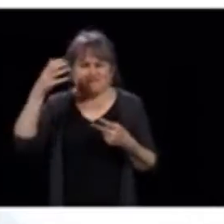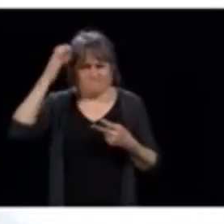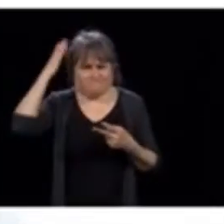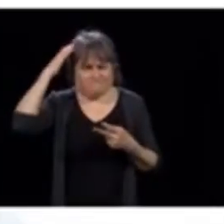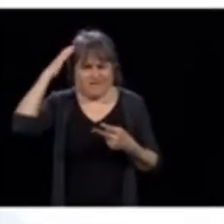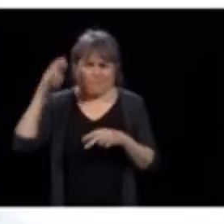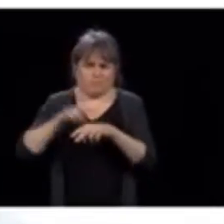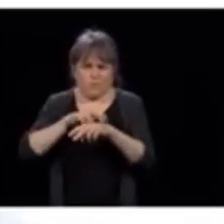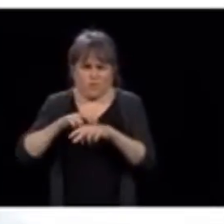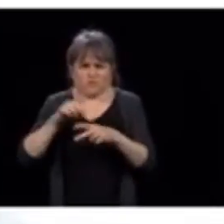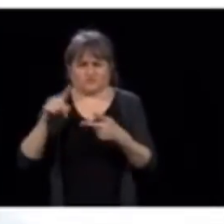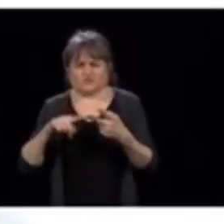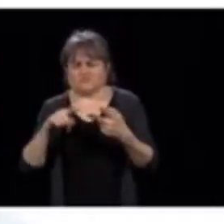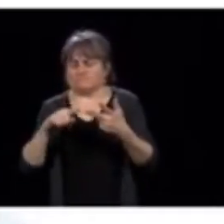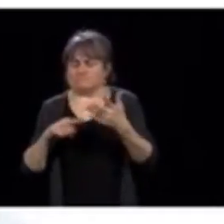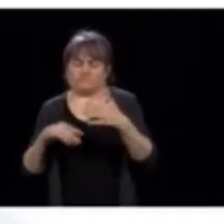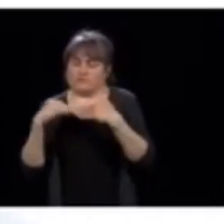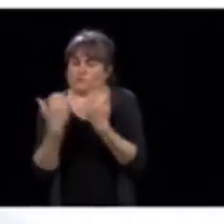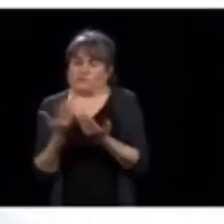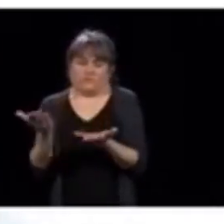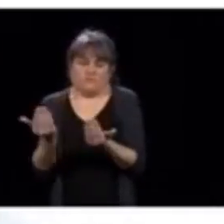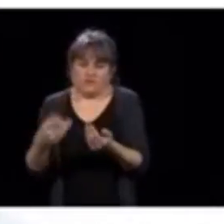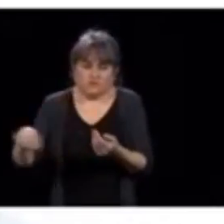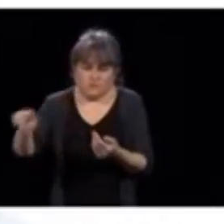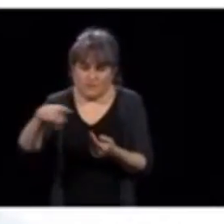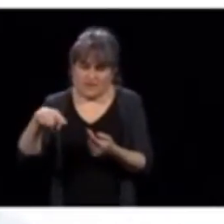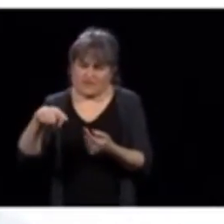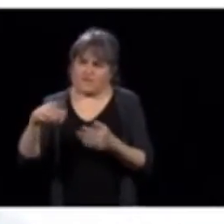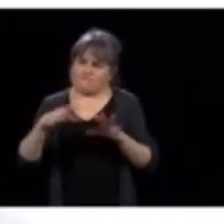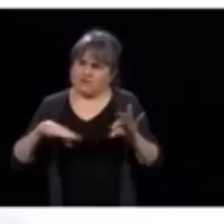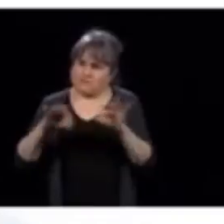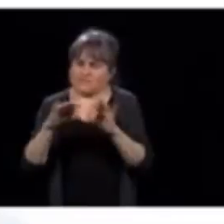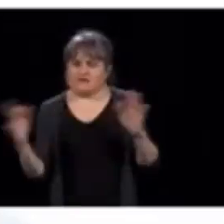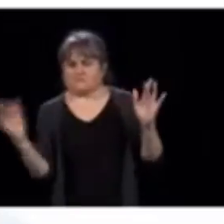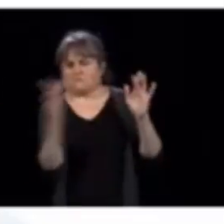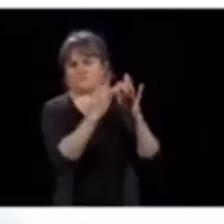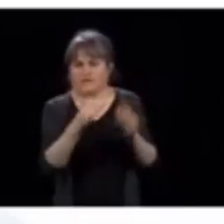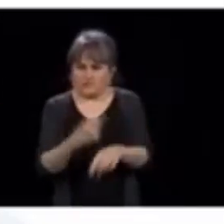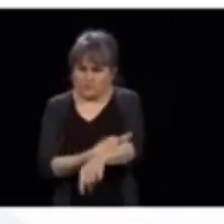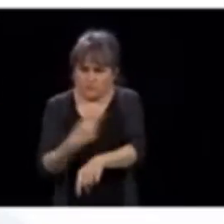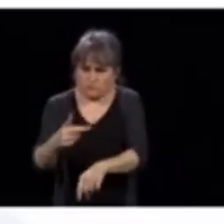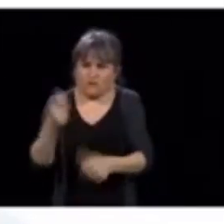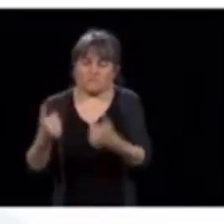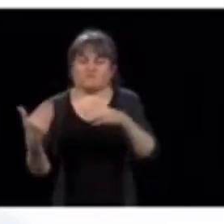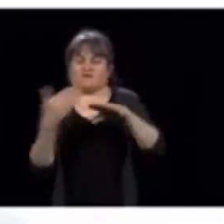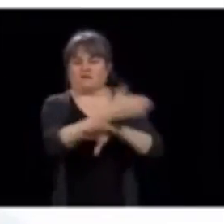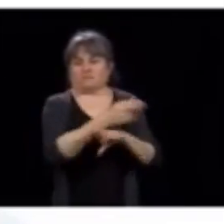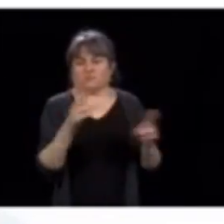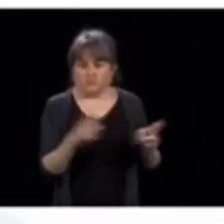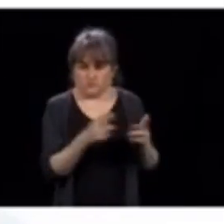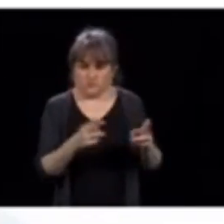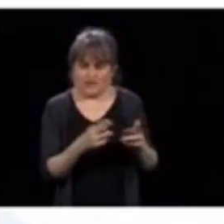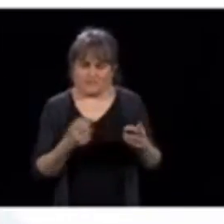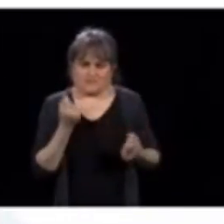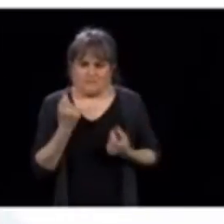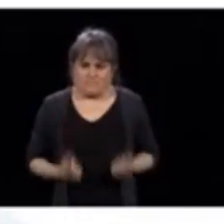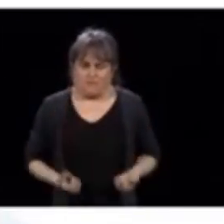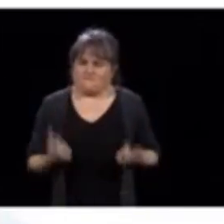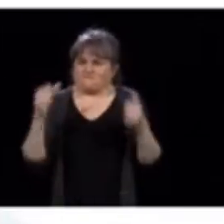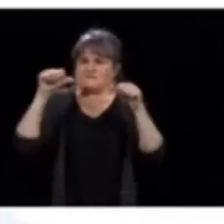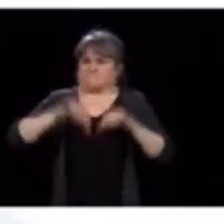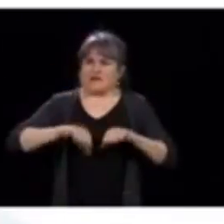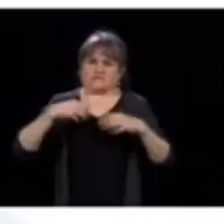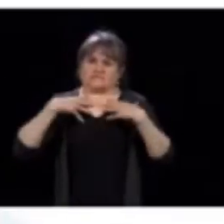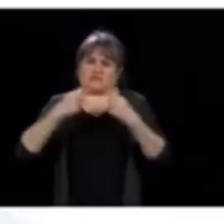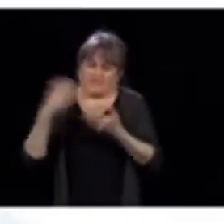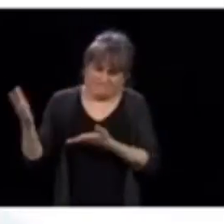la neurologie, mais toutes les sphères d'activité dont ils ont besoin, qu'ils fassent appel à leur médecin, qu'ils aillent à l'urgence s'il a des symptômes plus urgents.